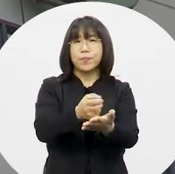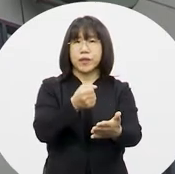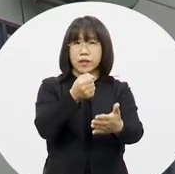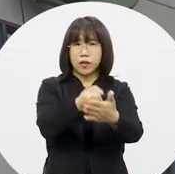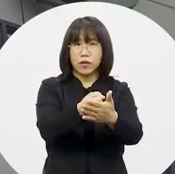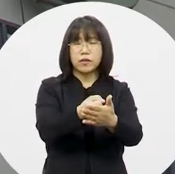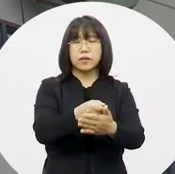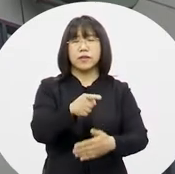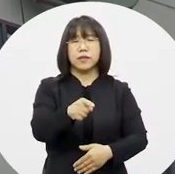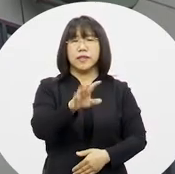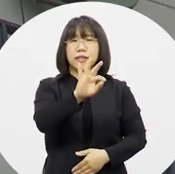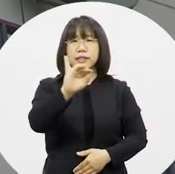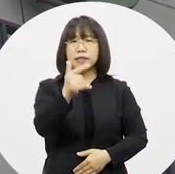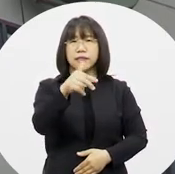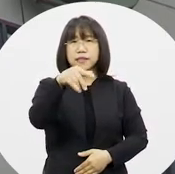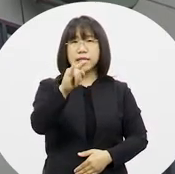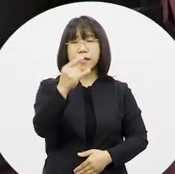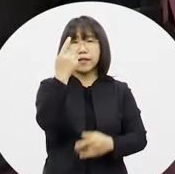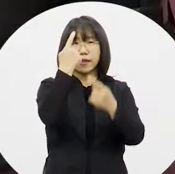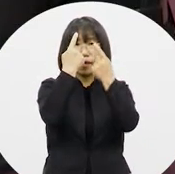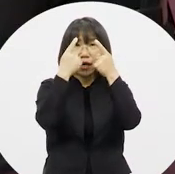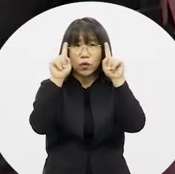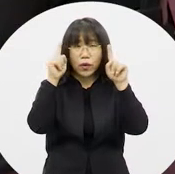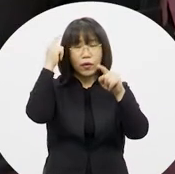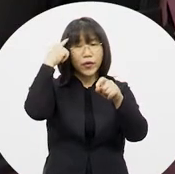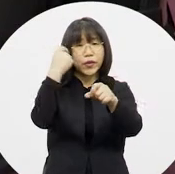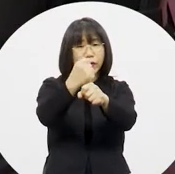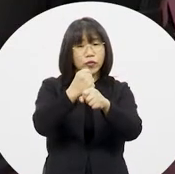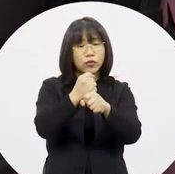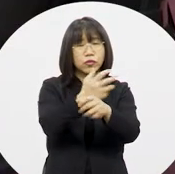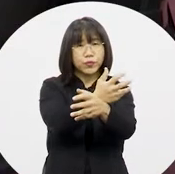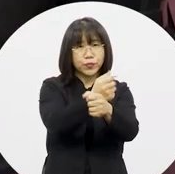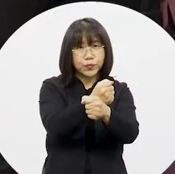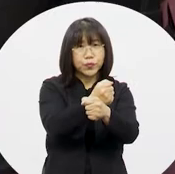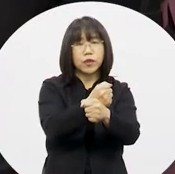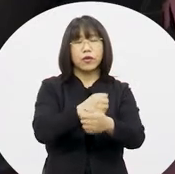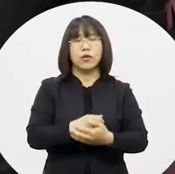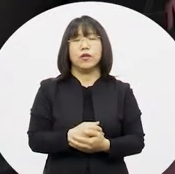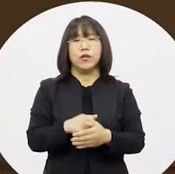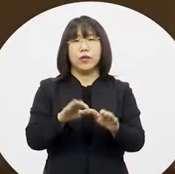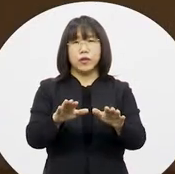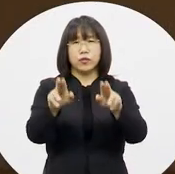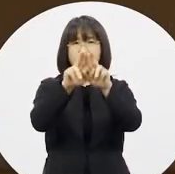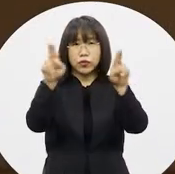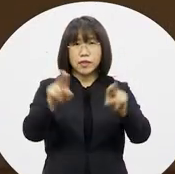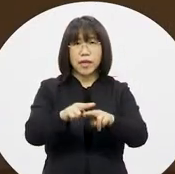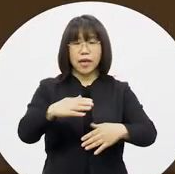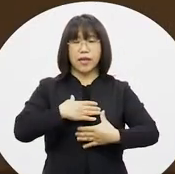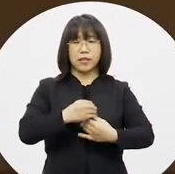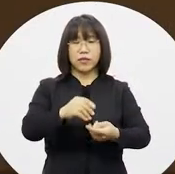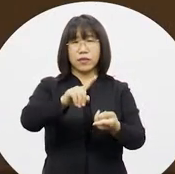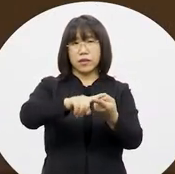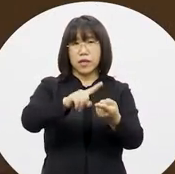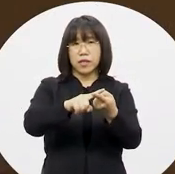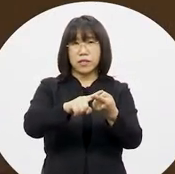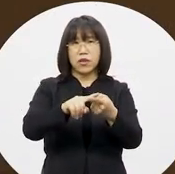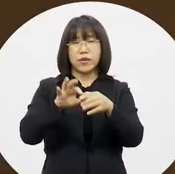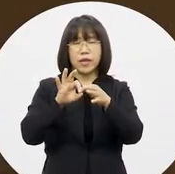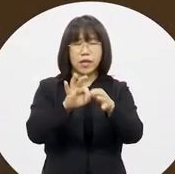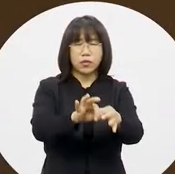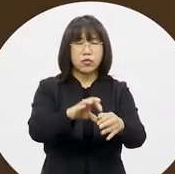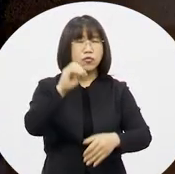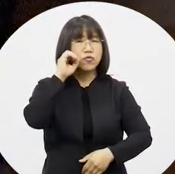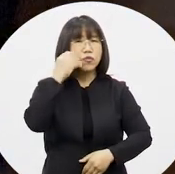지난해 8월 인재대학교 산학협력당과 연구용역을 체결하고 국제안전도시 공인사업의 지원과